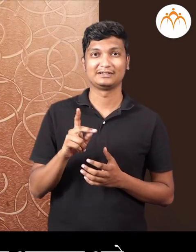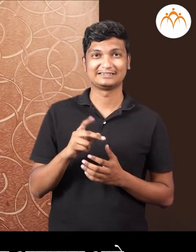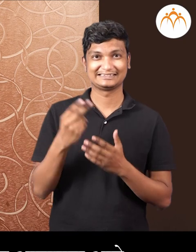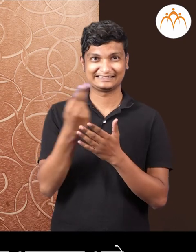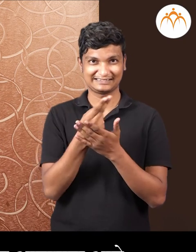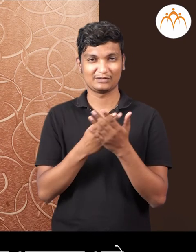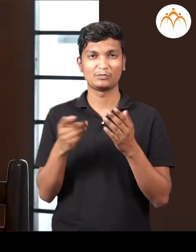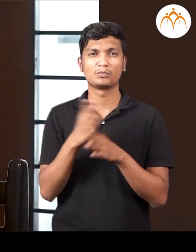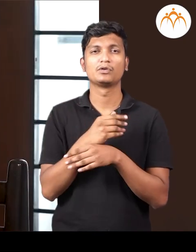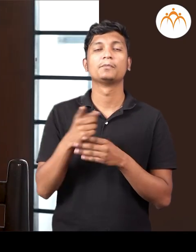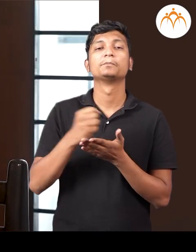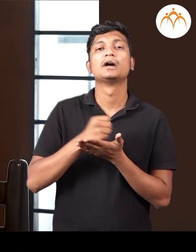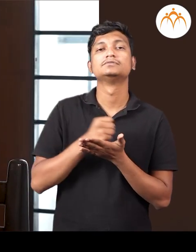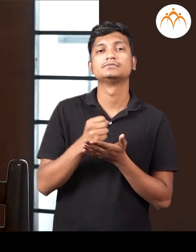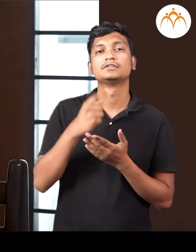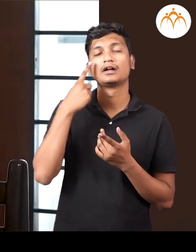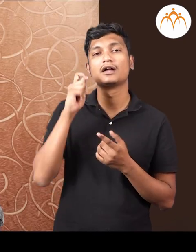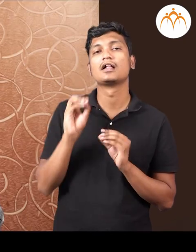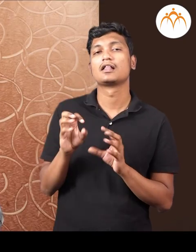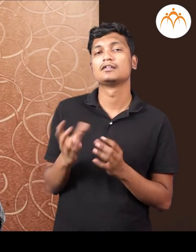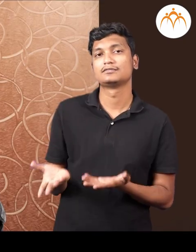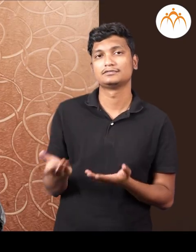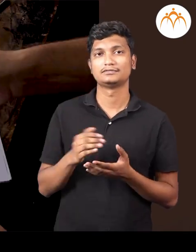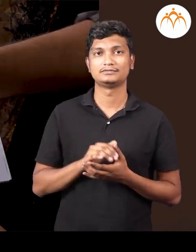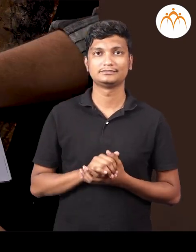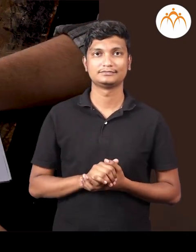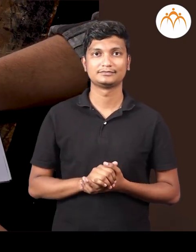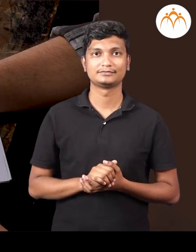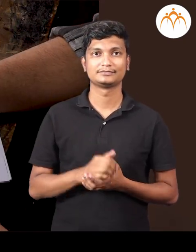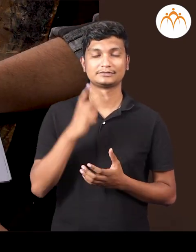आपलेला काई सराव आवशके, थामा, मी दाखोतो काड़ूँ।